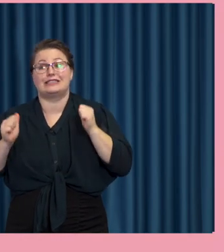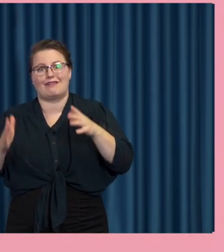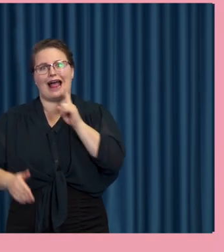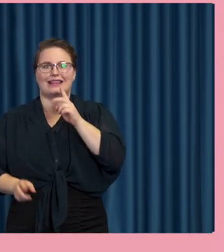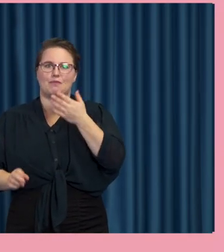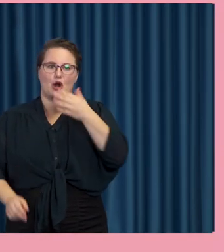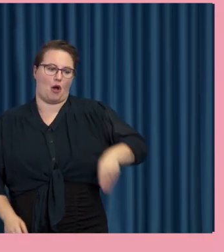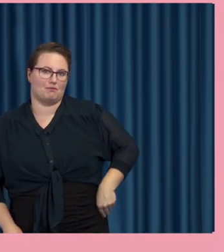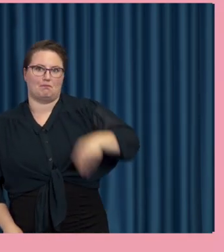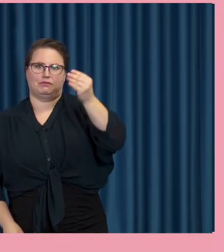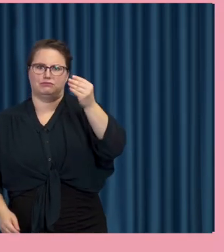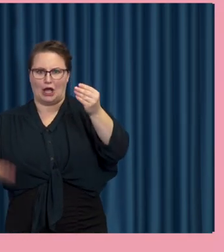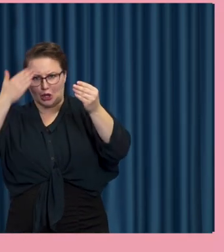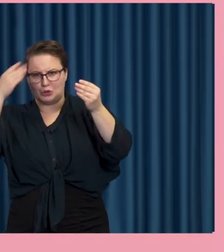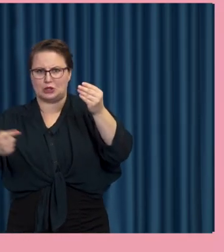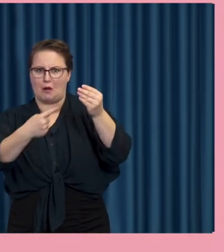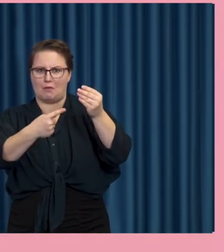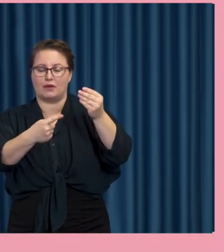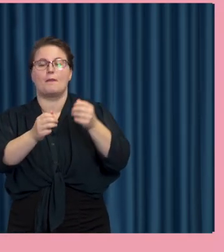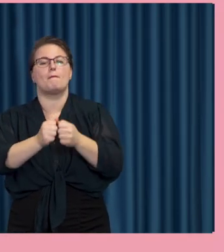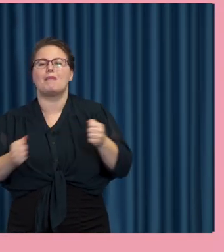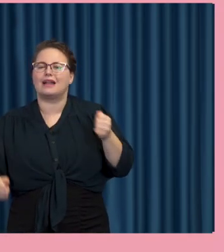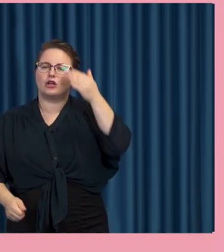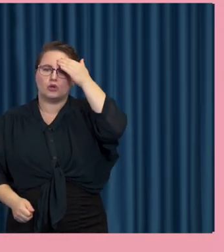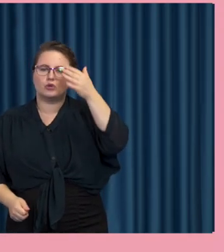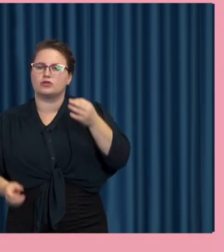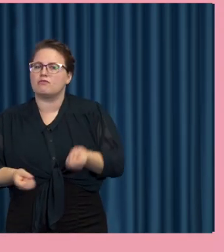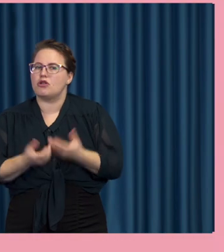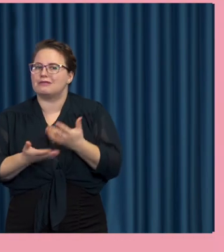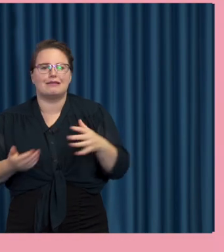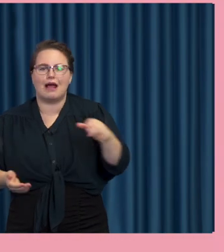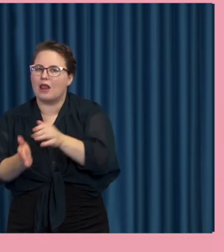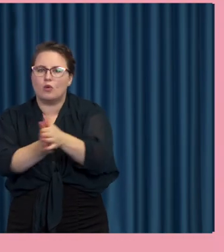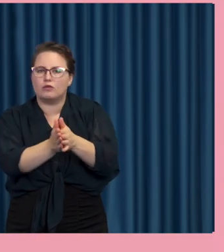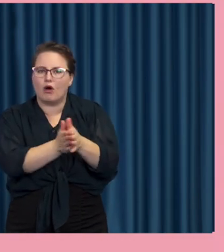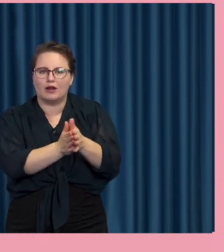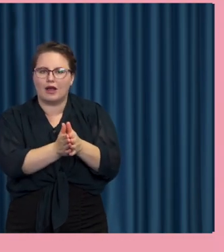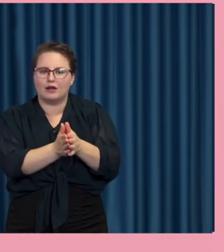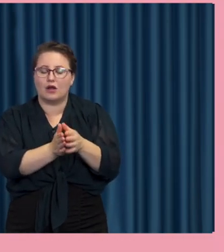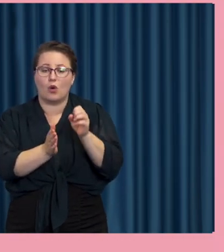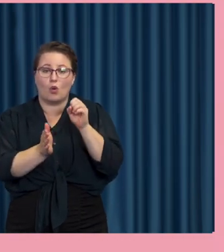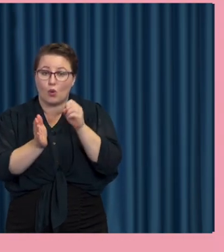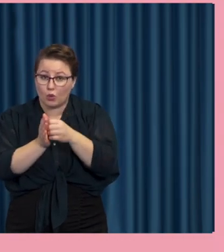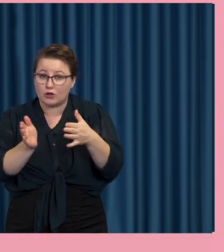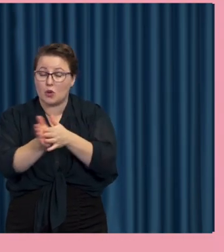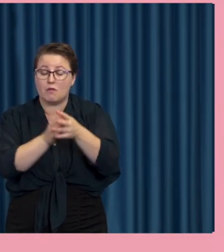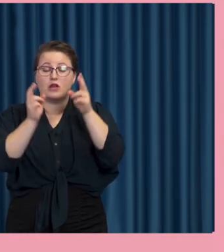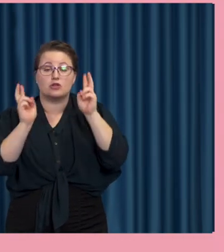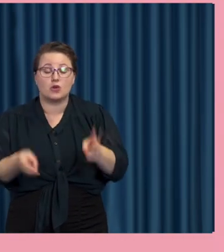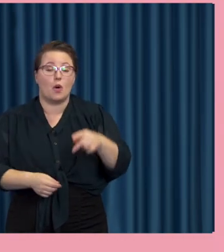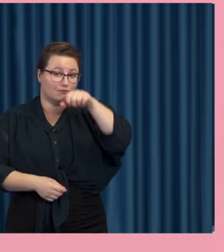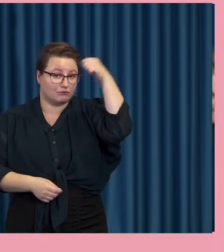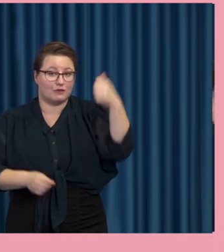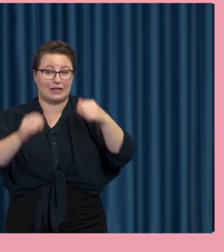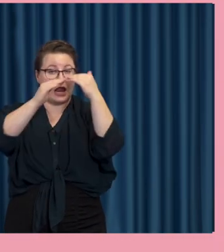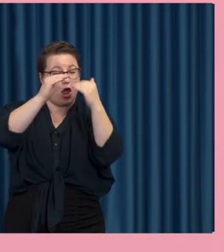finns alltid som ett bra vapen. Men däremot så kommer det aldrig kunna lösa alla utmaningar för att de är för komplexa. Och dessutom